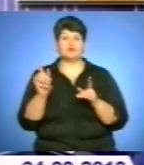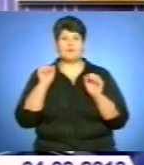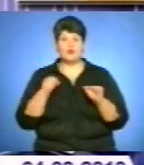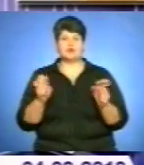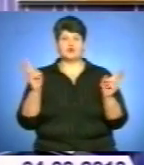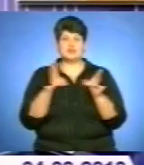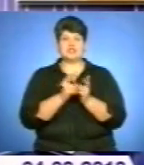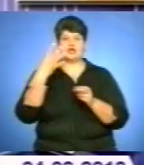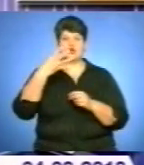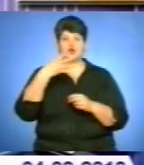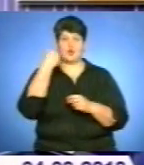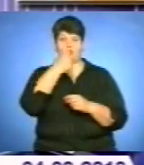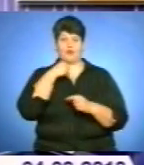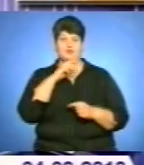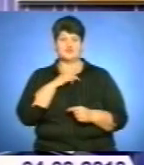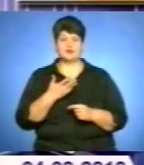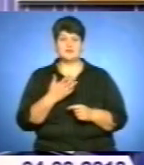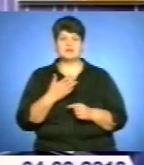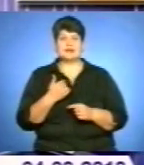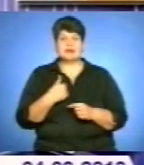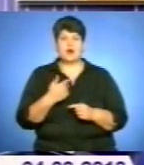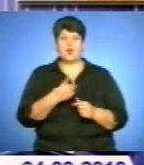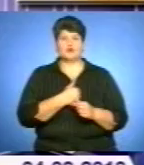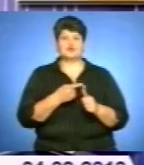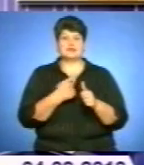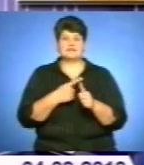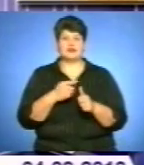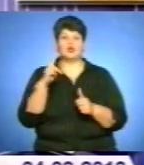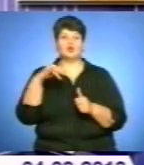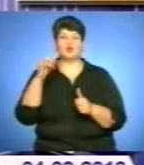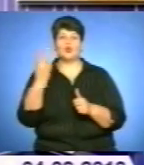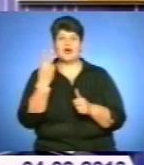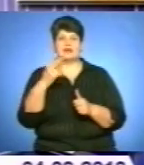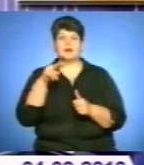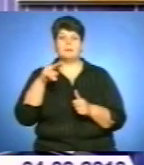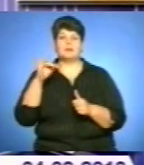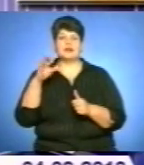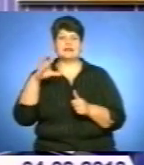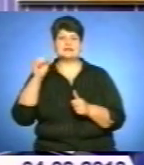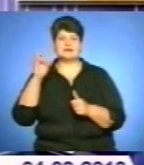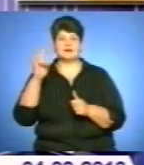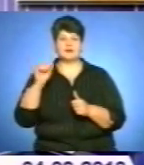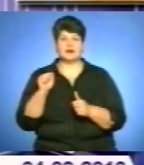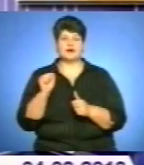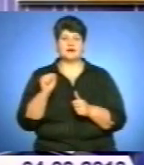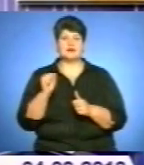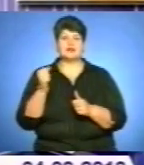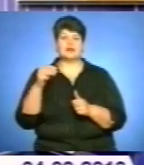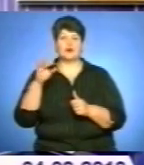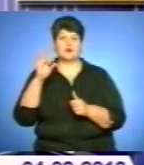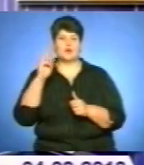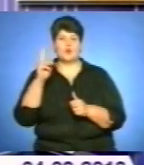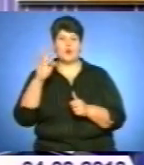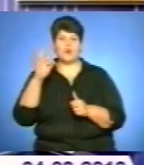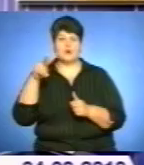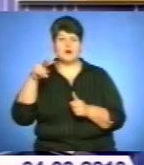40 років у Чернівцях. І я хочу назвати і дует писанка, Оксана Савчук, Іван Ковацюк, і Реїсу Кольцу, яка знімалася